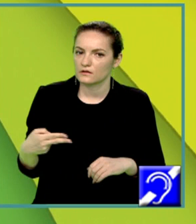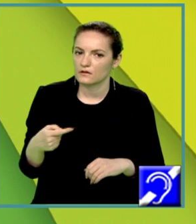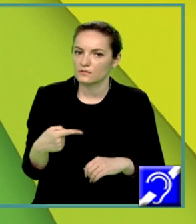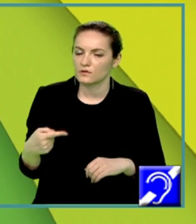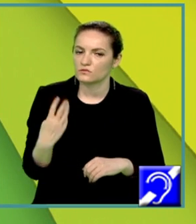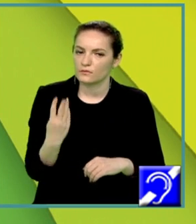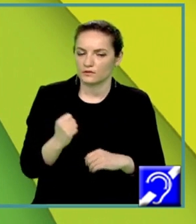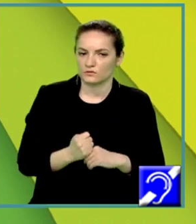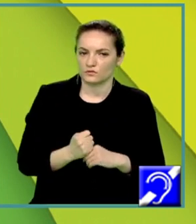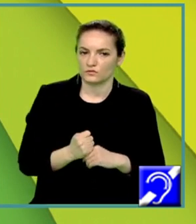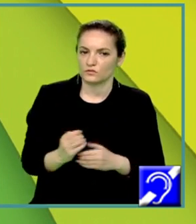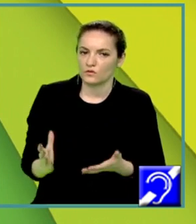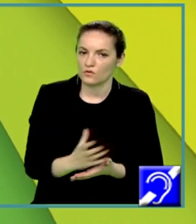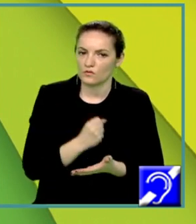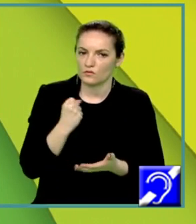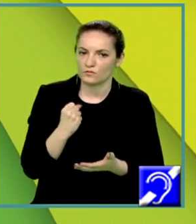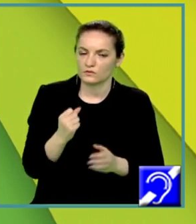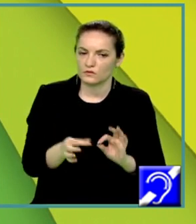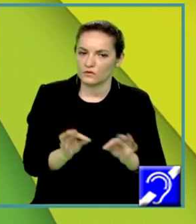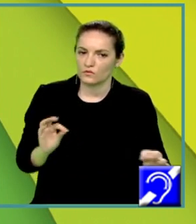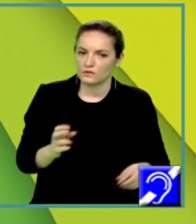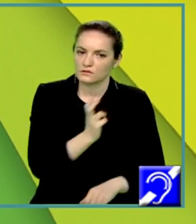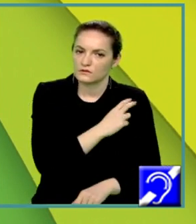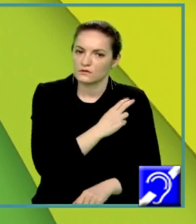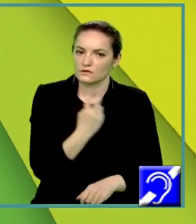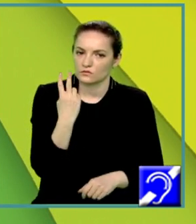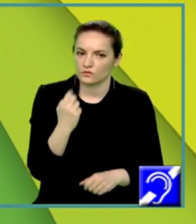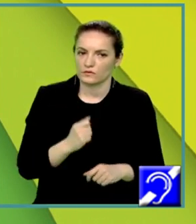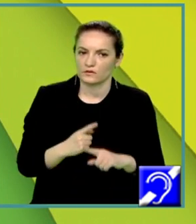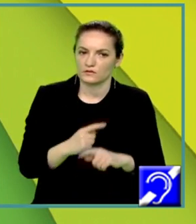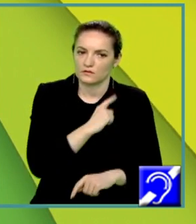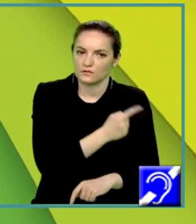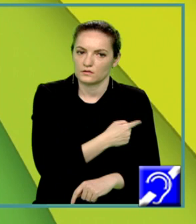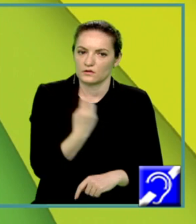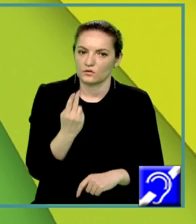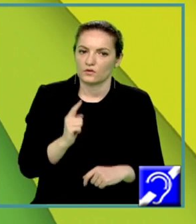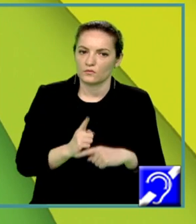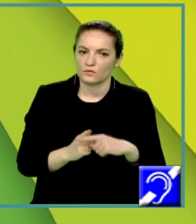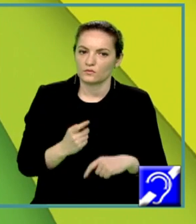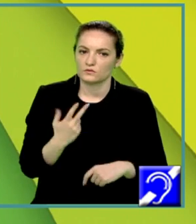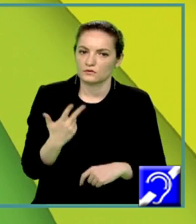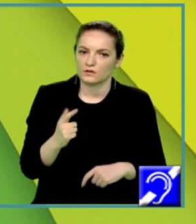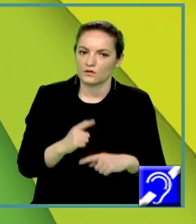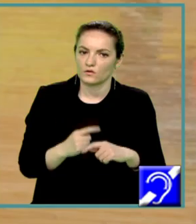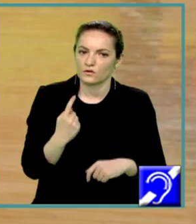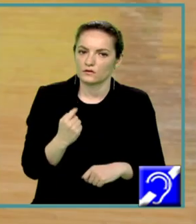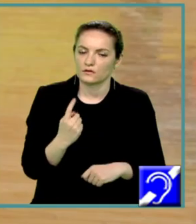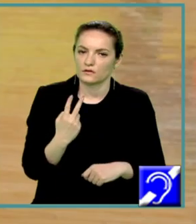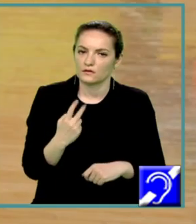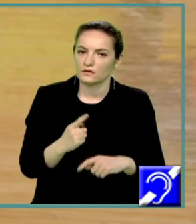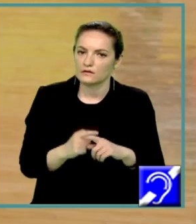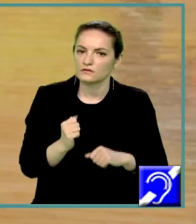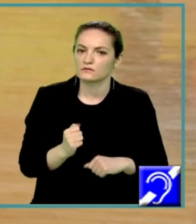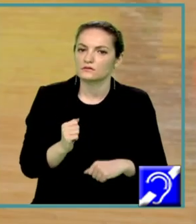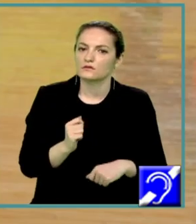și obținem o ecuație de gradul al doilea, x la a doua plus 3 ori x minus 4 egal cu 0. Pentru